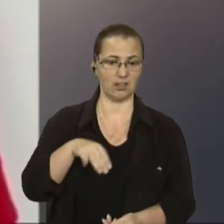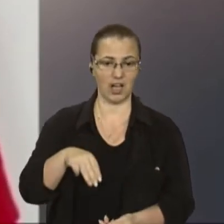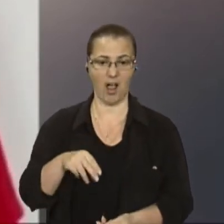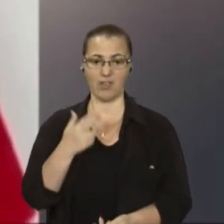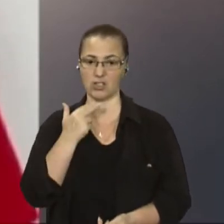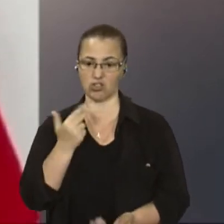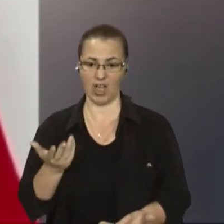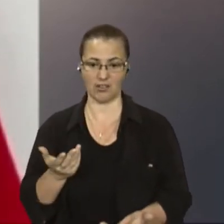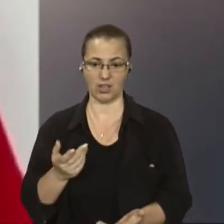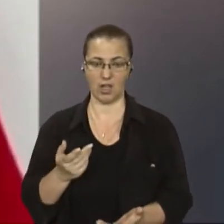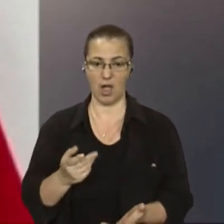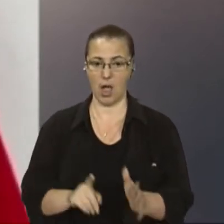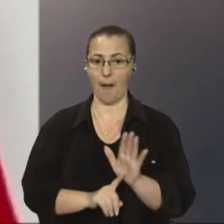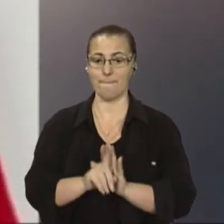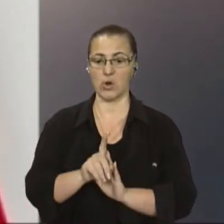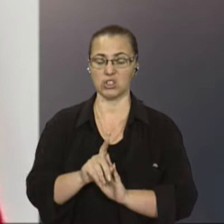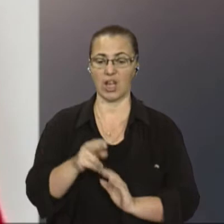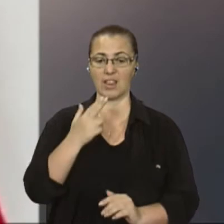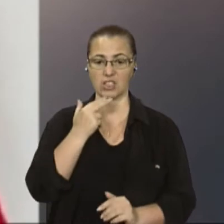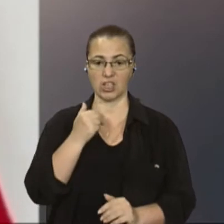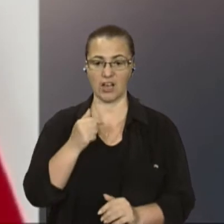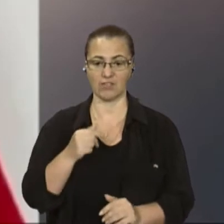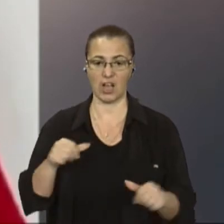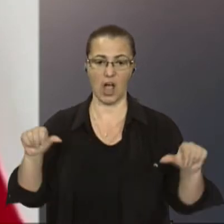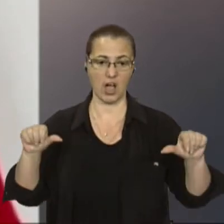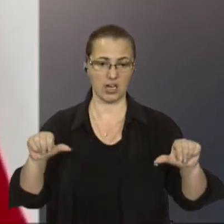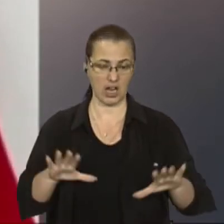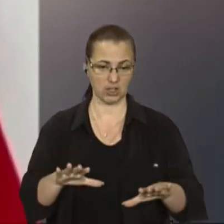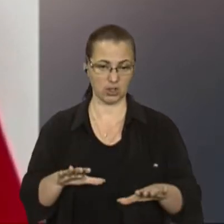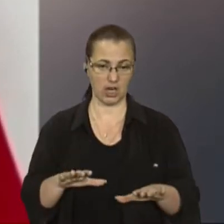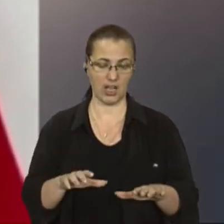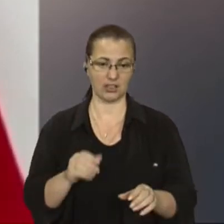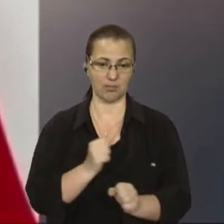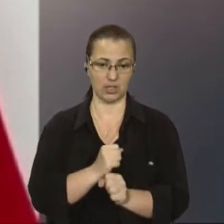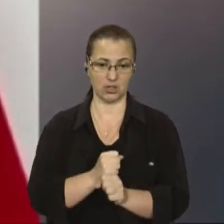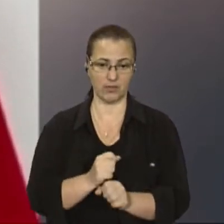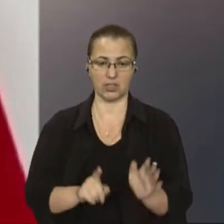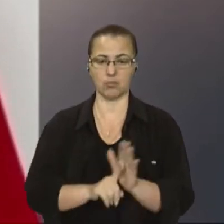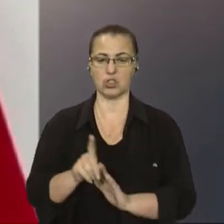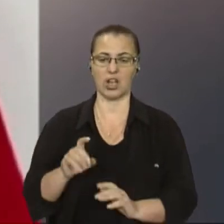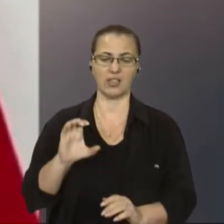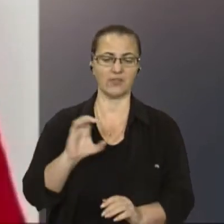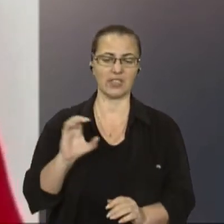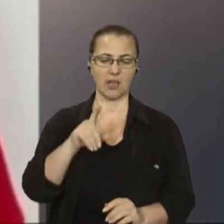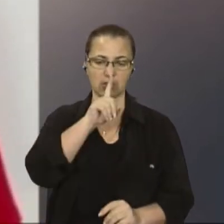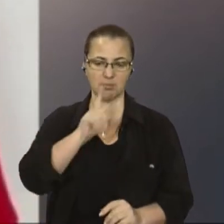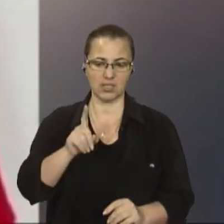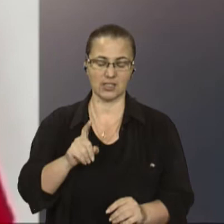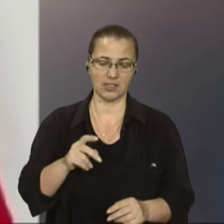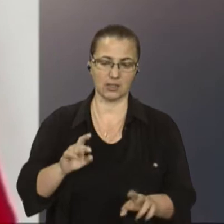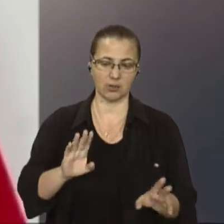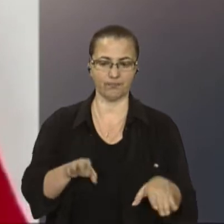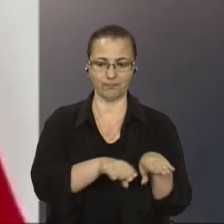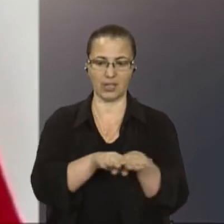почали працювати з червня місяця і почали виходити в серпні на якусь беззбитковість. І